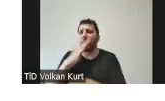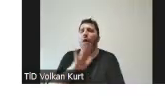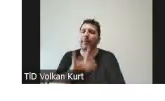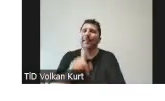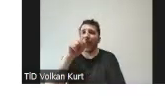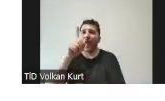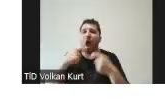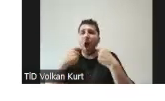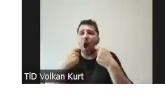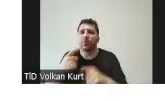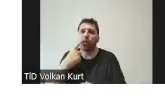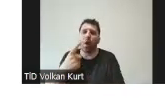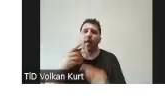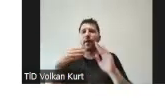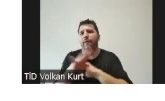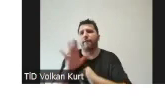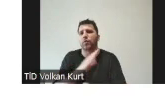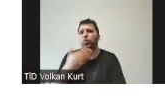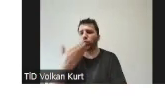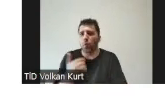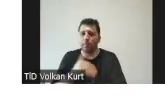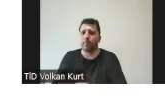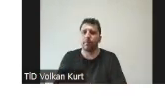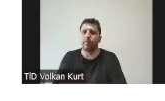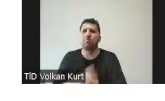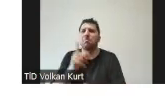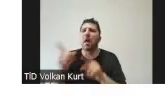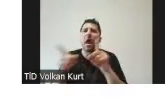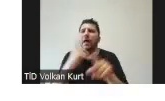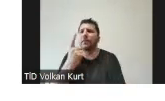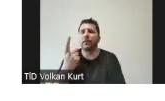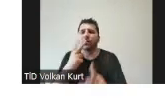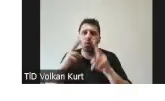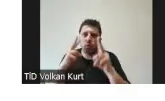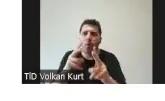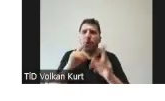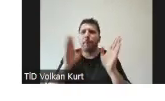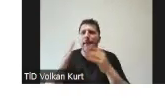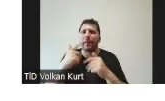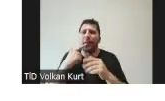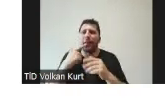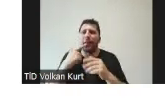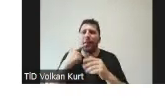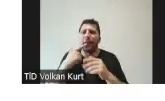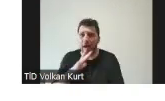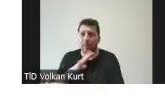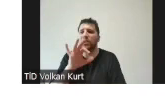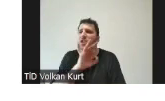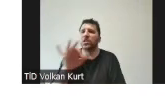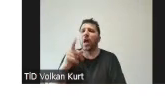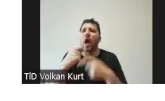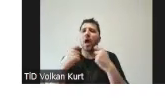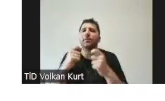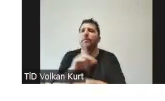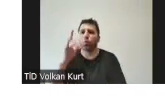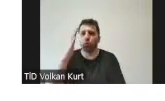harcama kalemi üzerinden giderek bunu söylüyorum. Herhangi bir görünürlük materyali üretilmesine ihtiyacınız vardır. Hiç harcama değil, bir